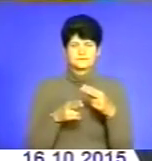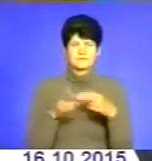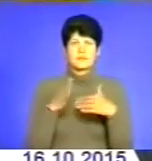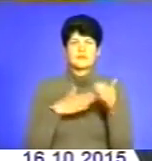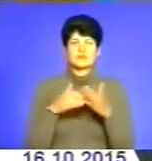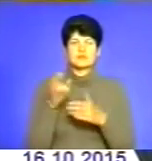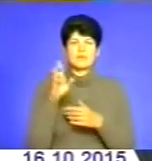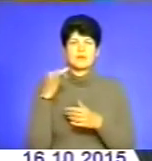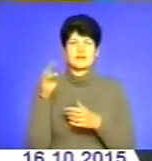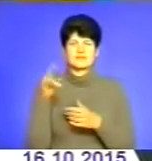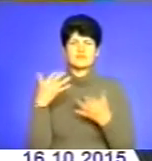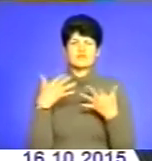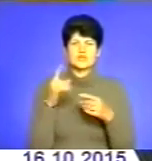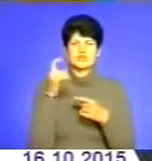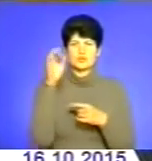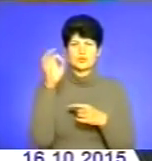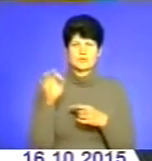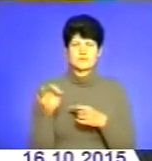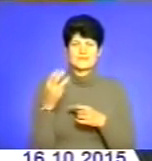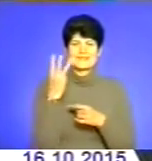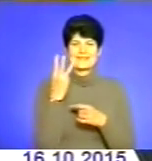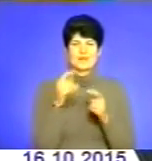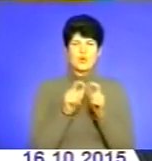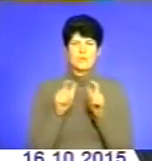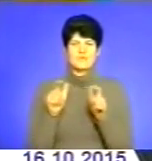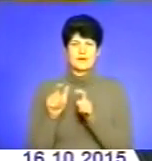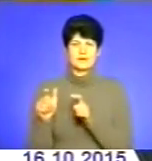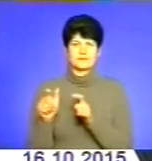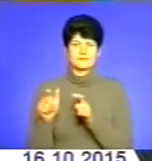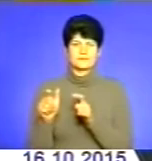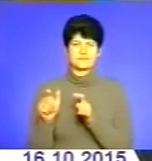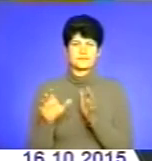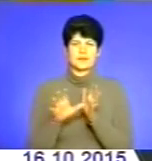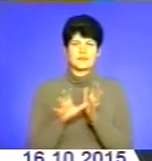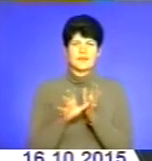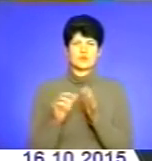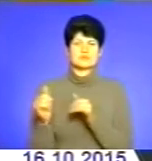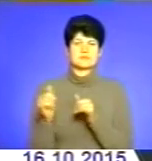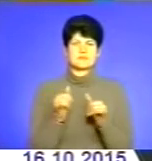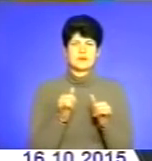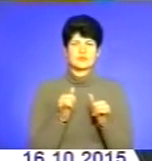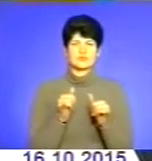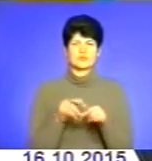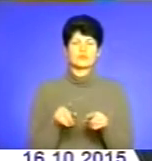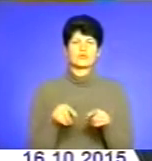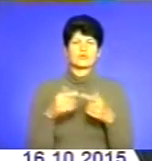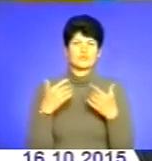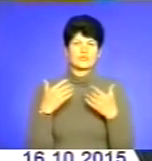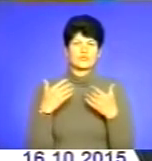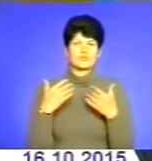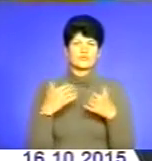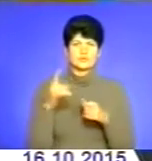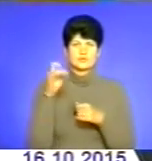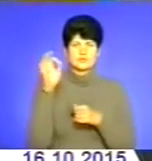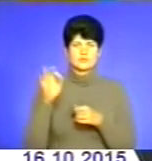в Байкицах вже 100% три об'єкти по енергозабезпеченню теж вже 100